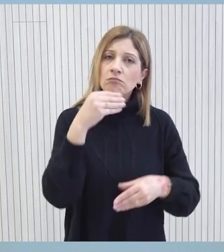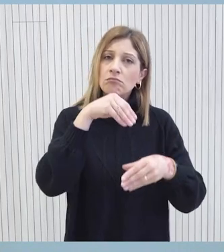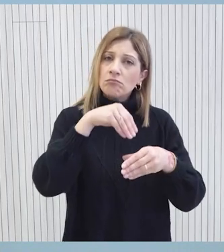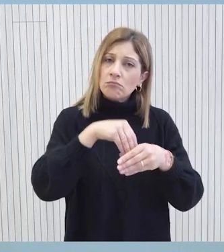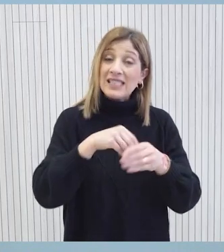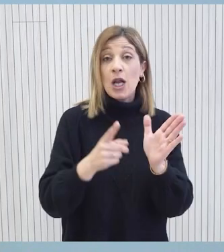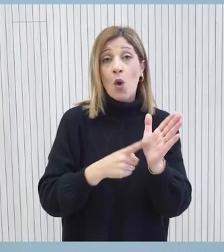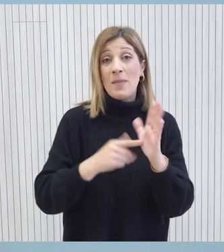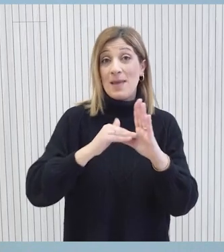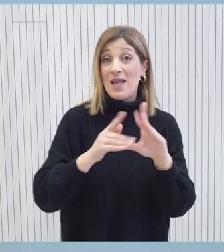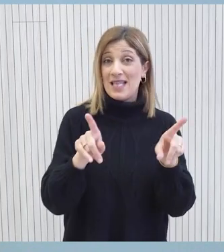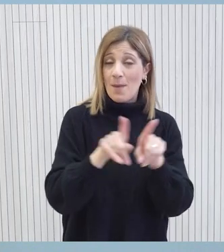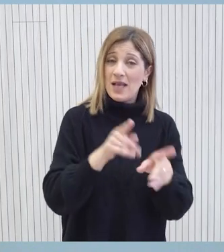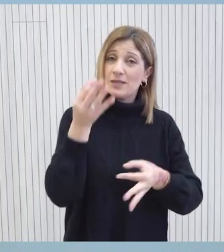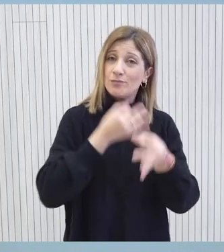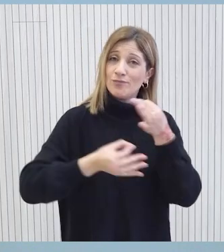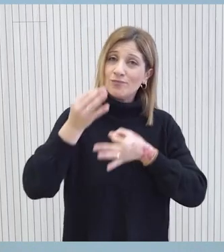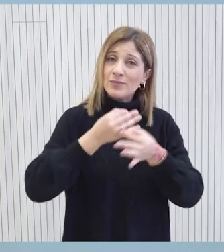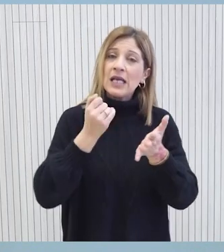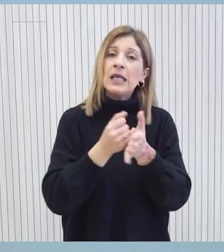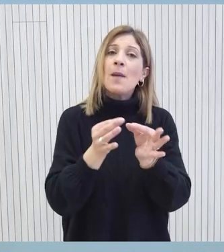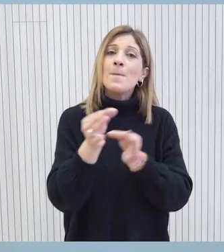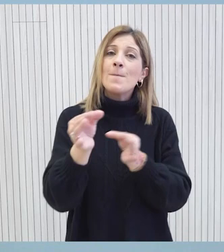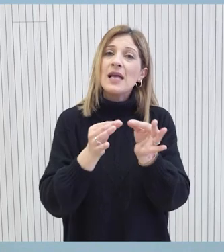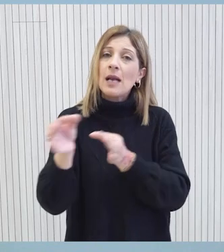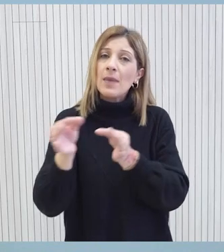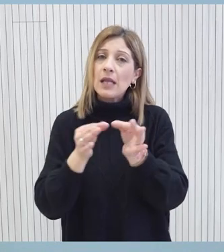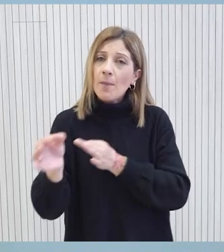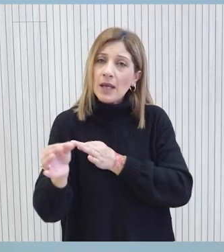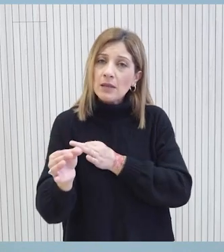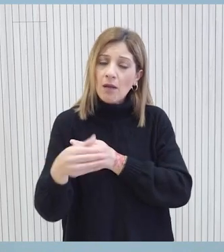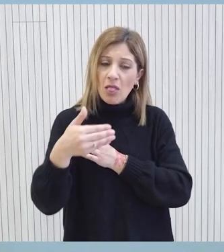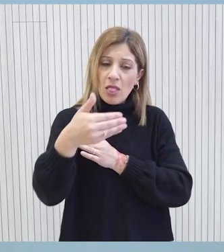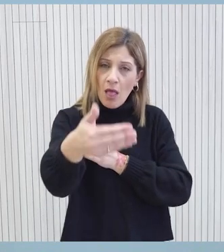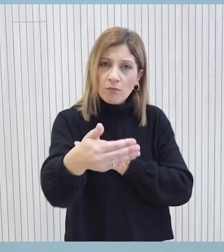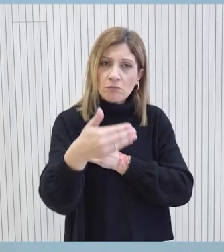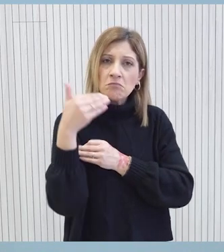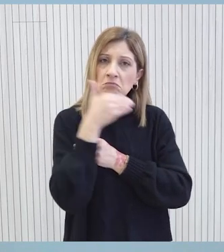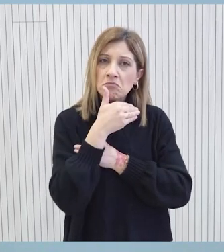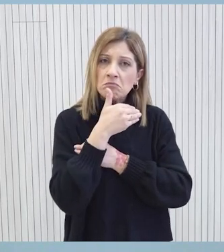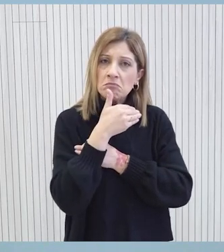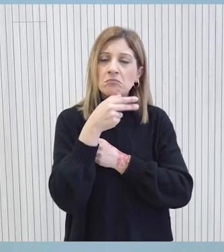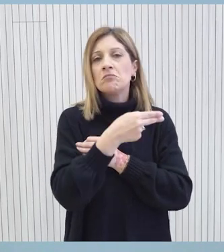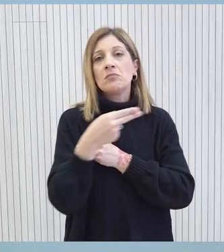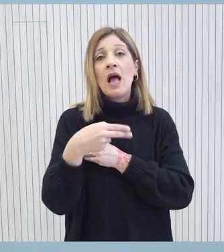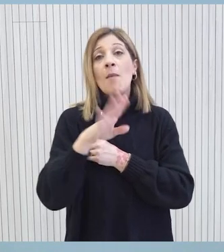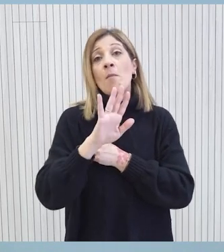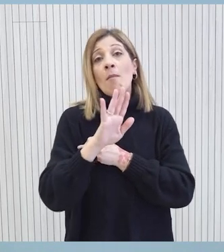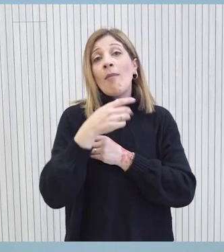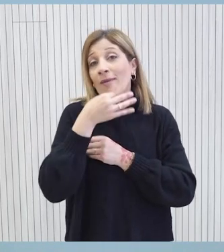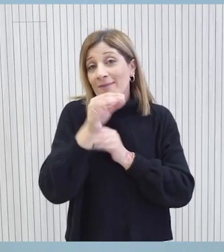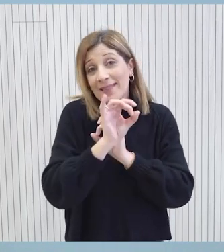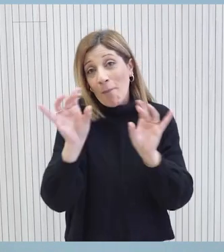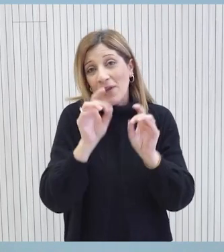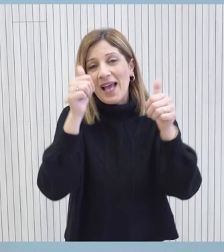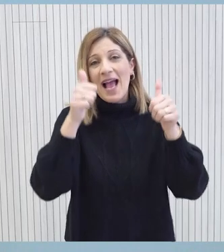της νομικής υπηρεσίας και κάποια μέτρα εξ αυτών θα λαμβάνονται και θα ληφθούν στο αμέσως επόμενο διάστημα χωρίς ενδεχομένως να προηγηθούν ανακοινώσεις.